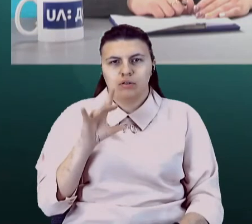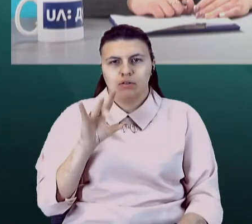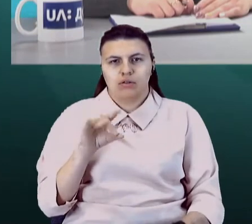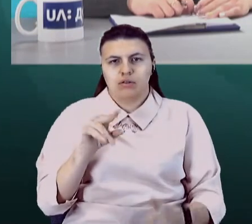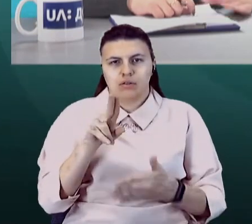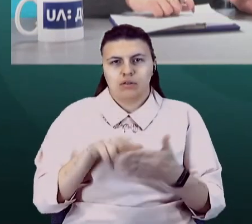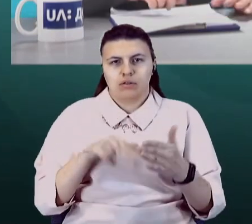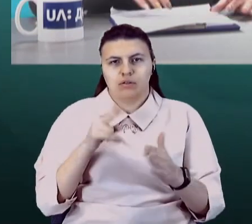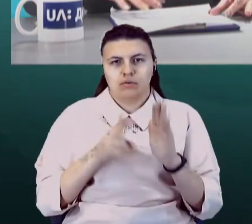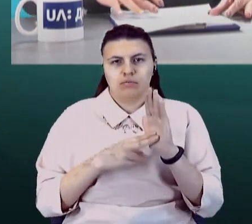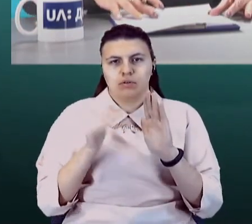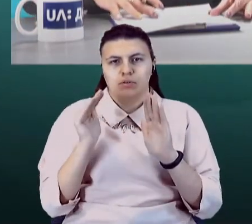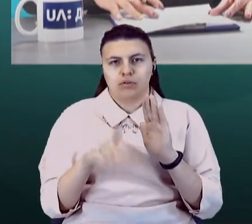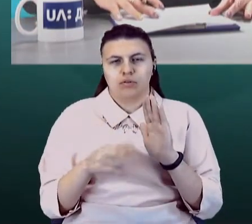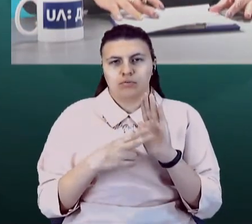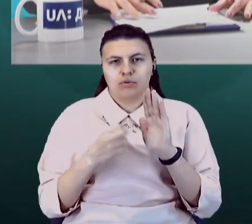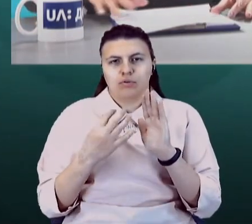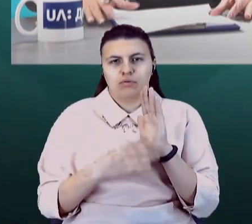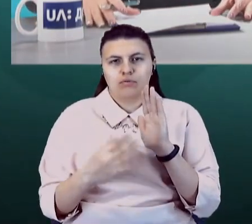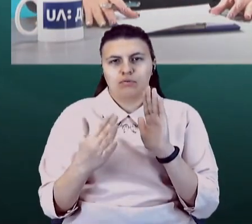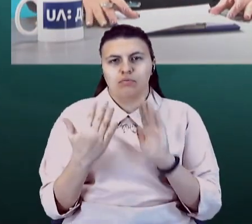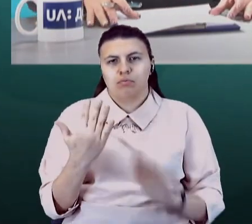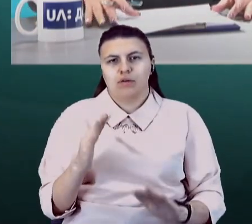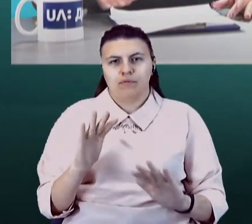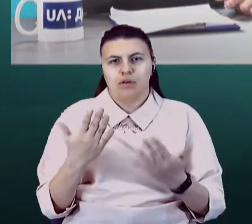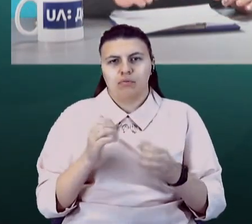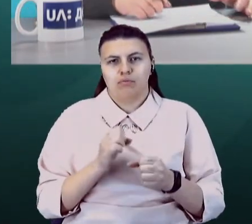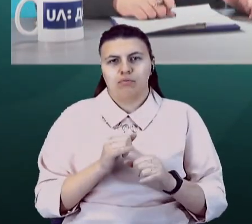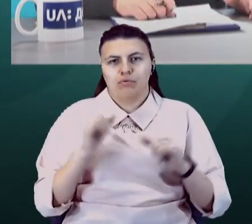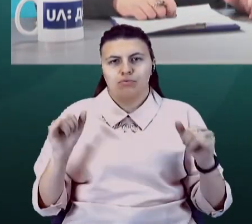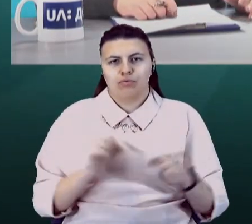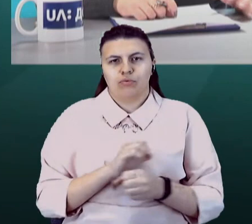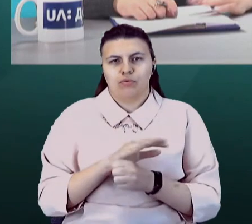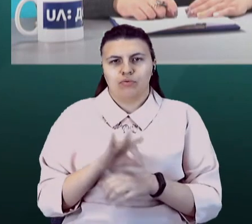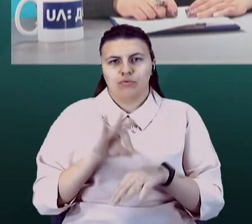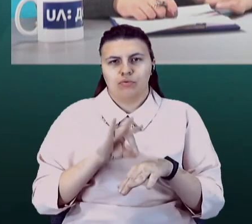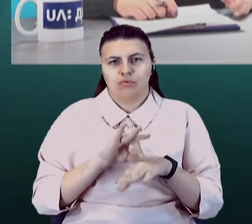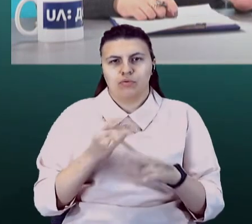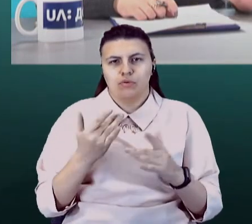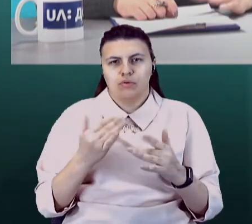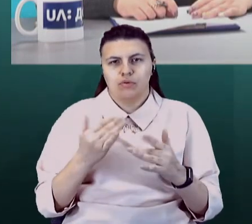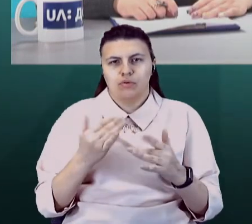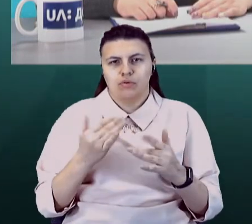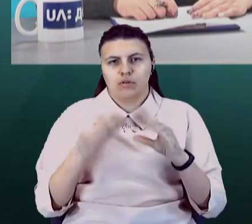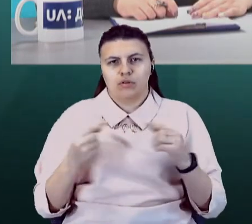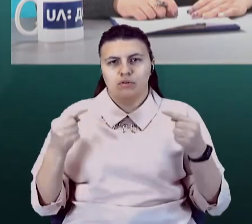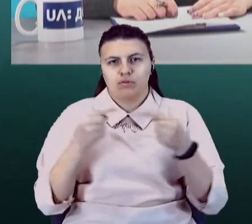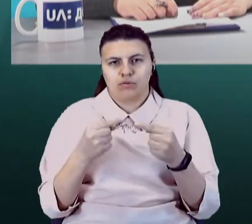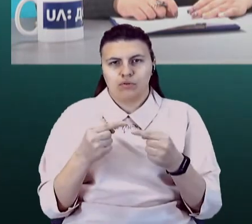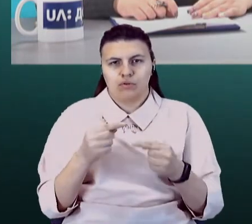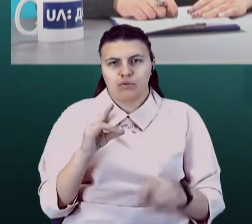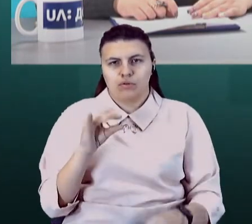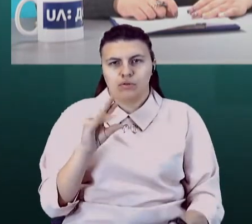випадків поширення коронавірусної хвороби. А наскільки взагалі точні дані вони передають? Чи можемо ми їм довіряти?